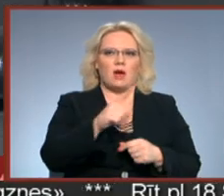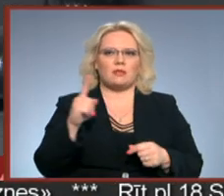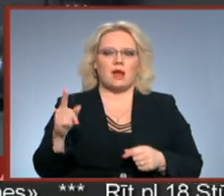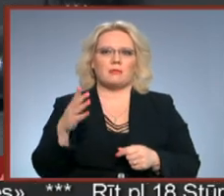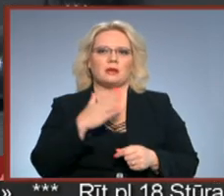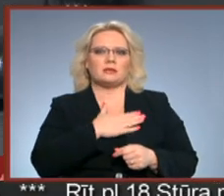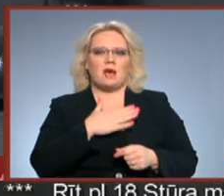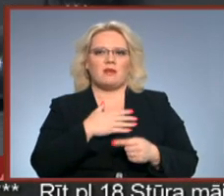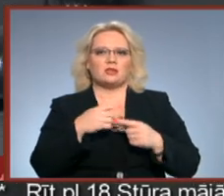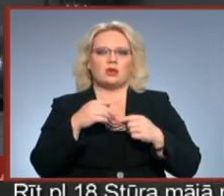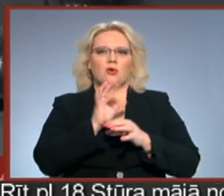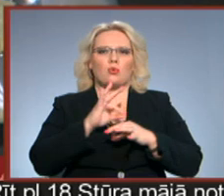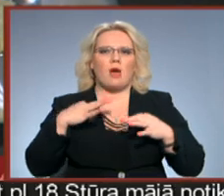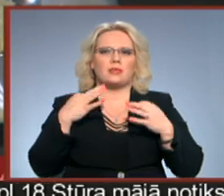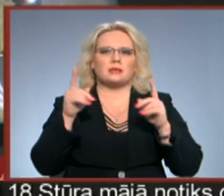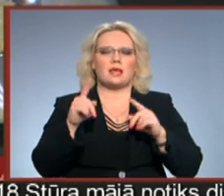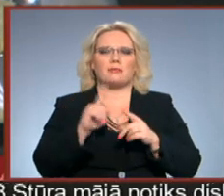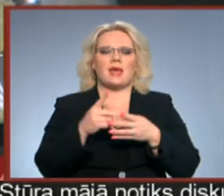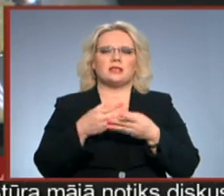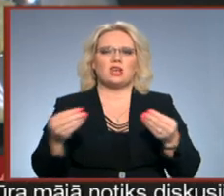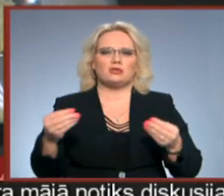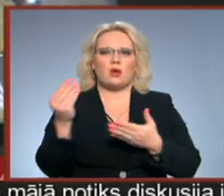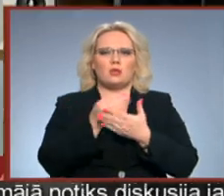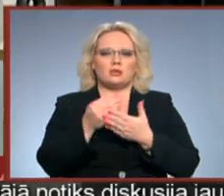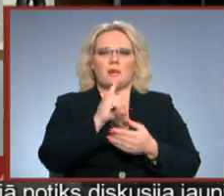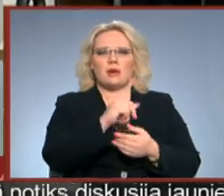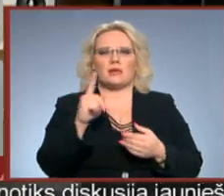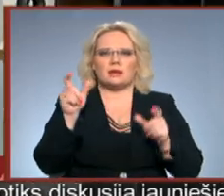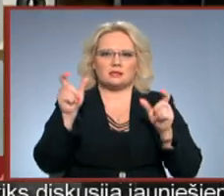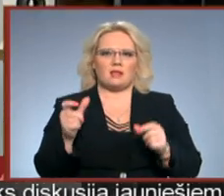vēstījums. Notenu prāt, rotas lietām ir neizdēšama nozīme katra cilvēka dzīvē.